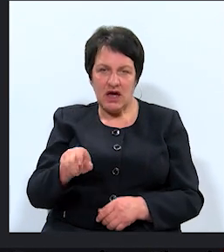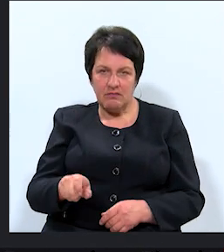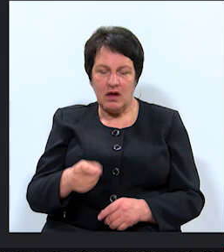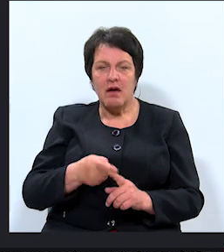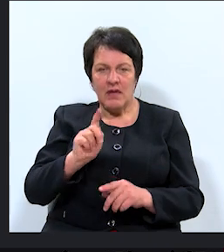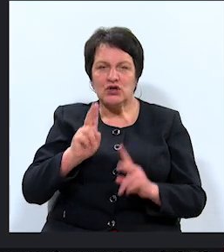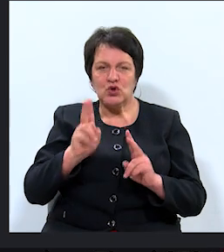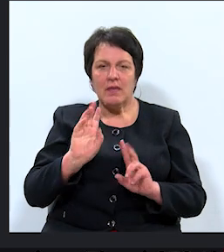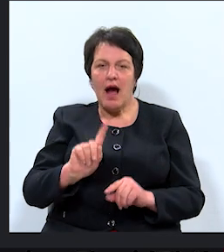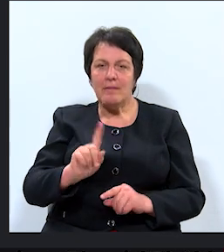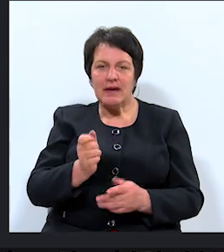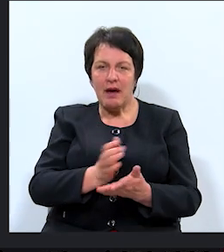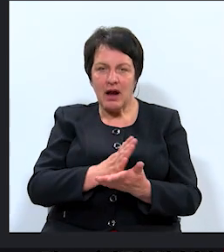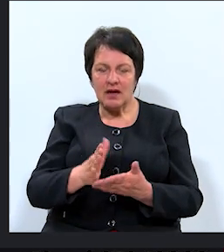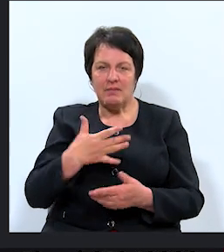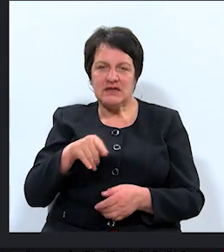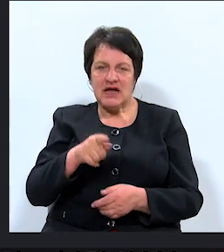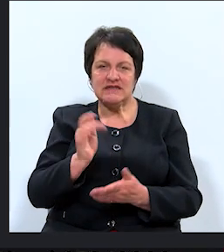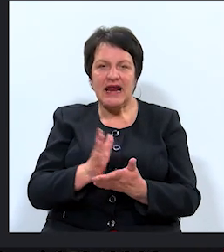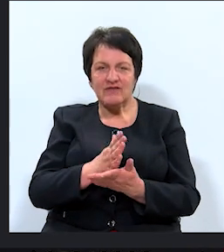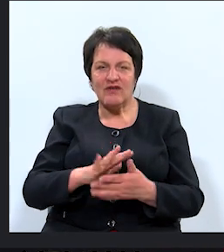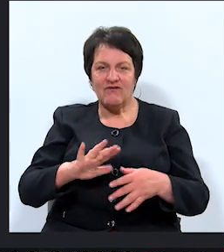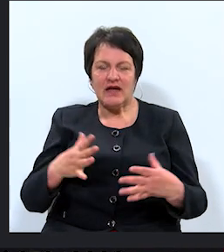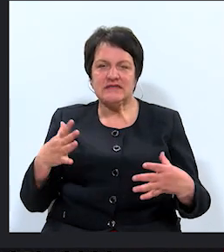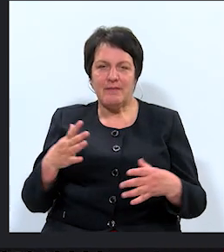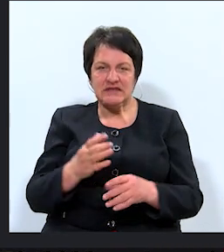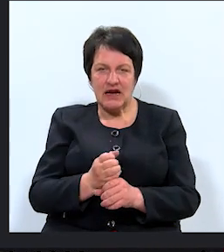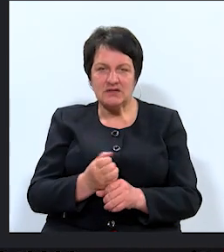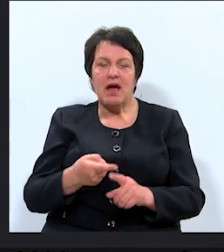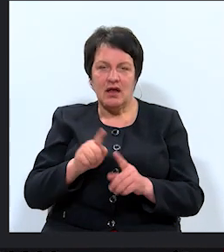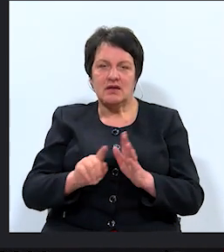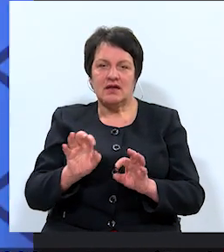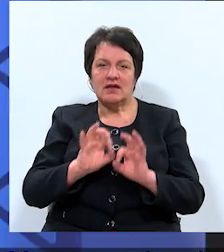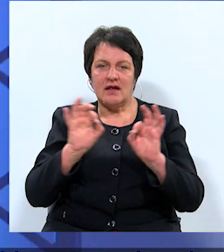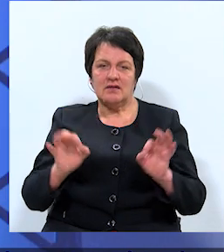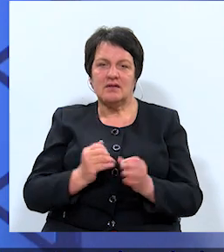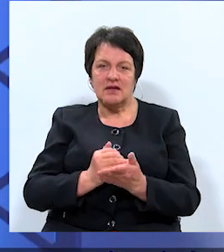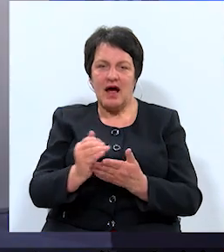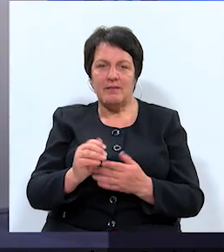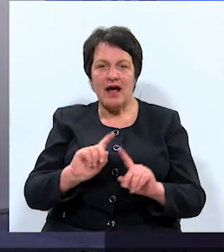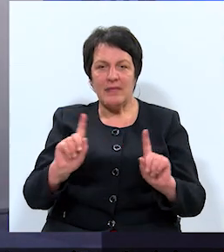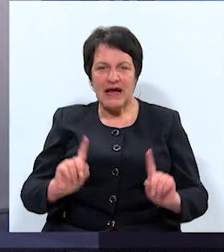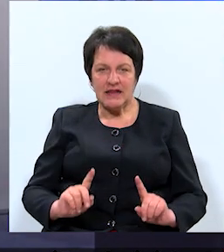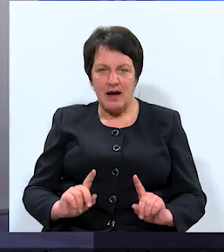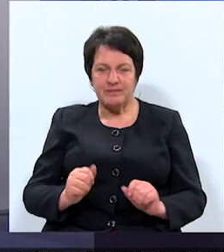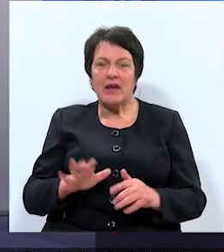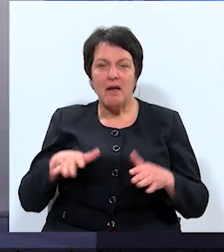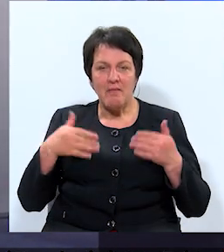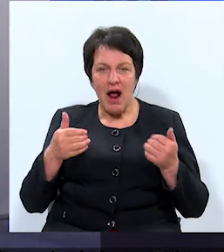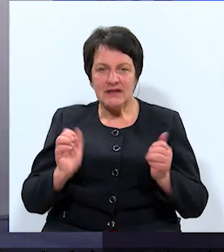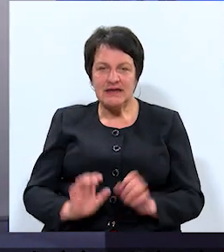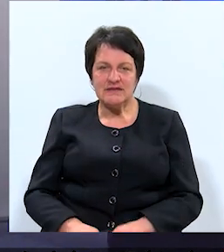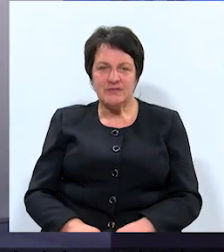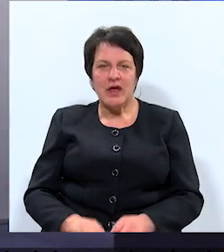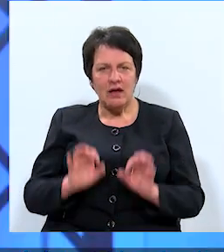mēs solim, ka pirmām kārtām mēs tā slikodēsim vai vismaz samazināsim. Tad kersimies arī nākamajām lietām. Paldies. Paldies.